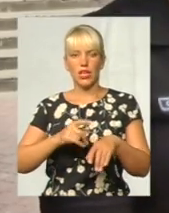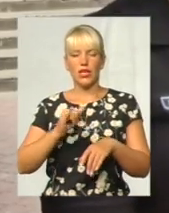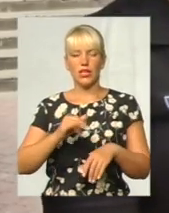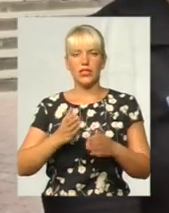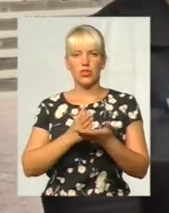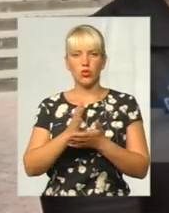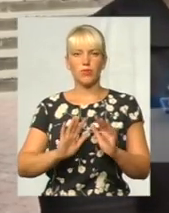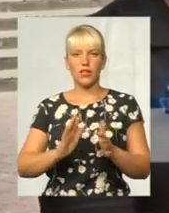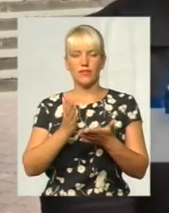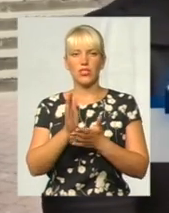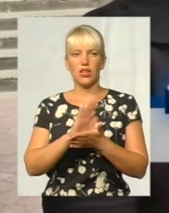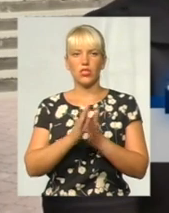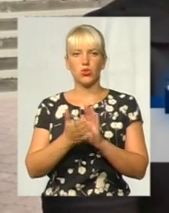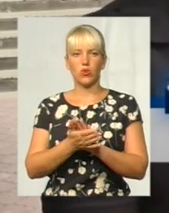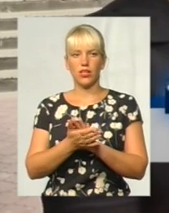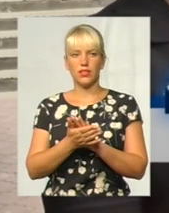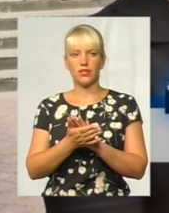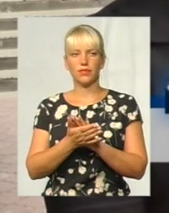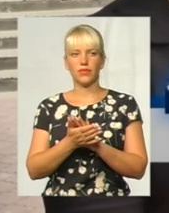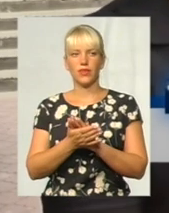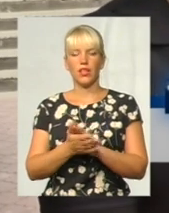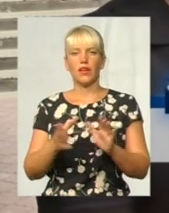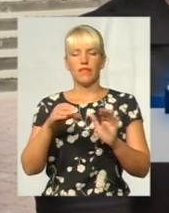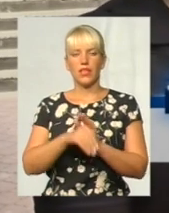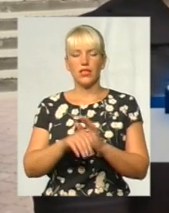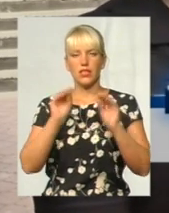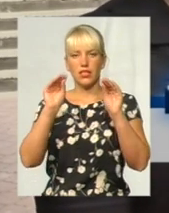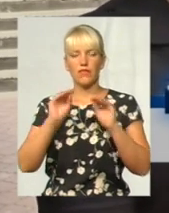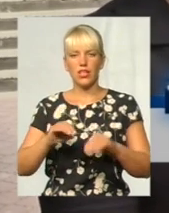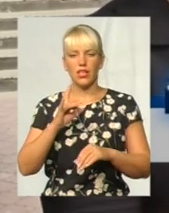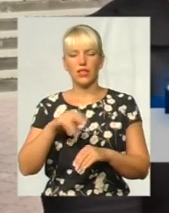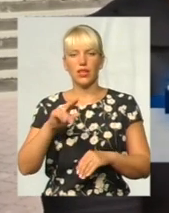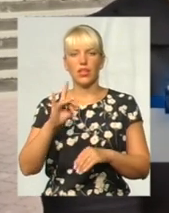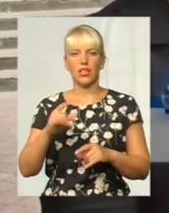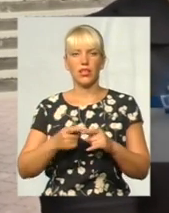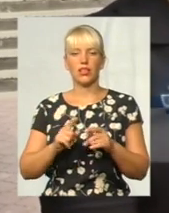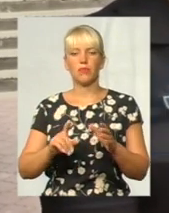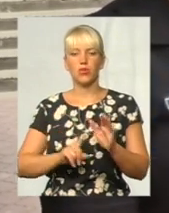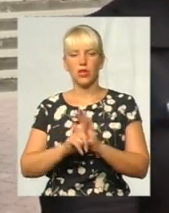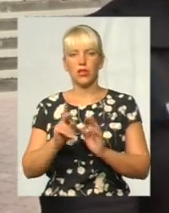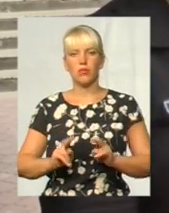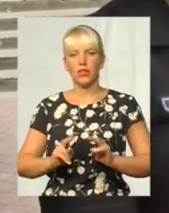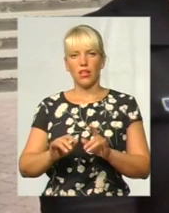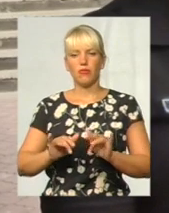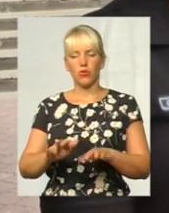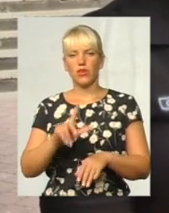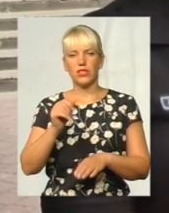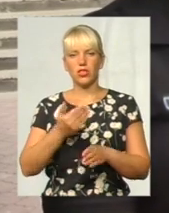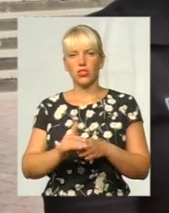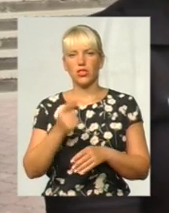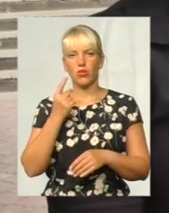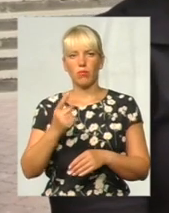службою надзвичайних ситуацій. Внесені відомості до ІРДР. Відкрито кримінальне провадження за частиною